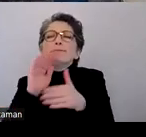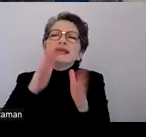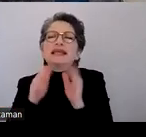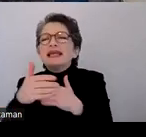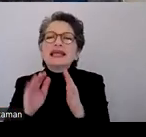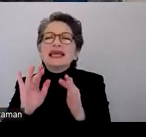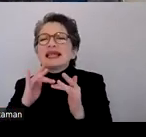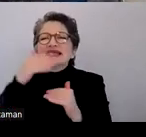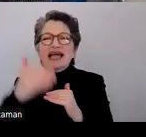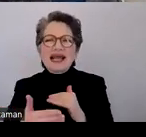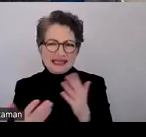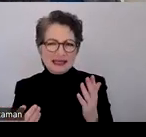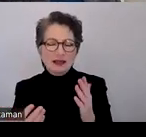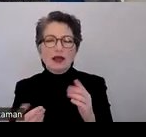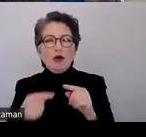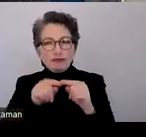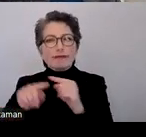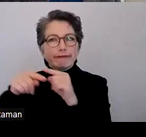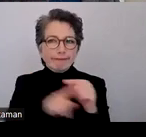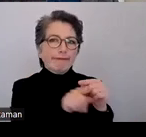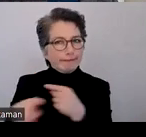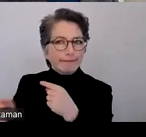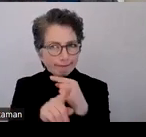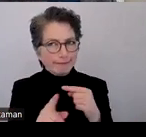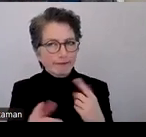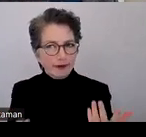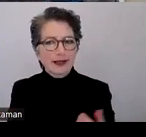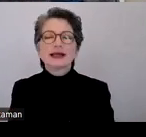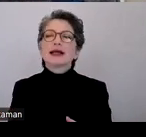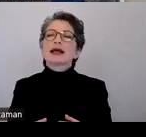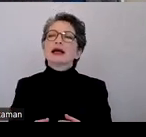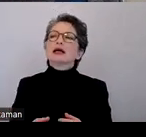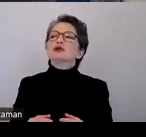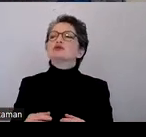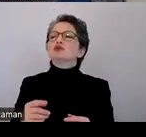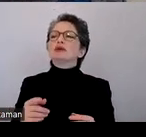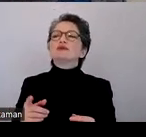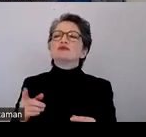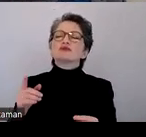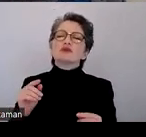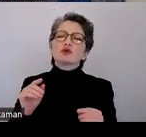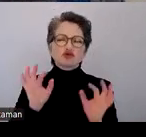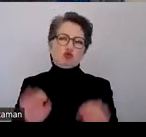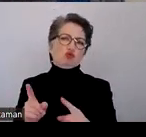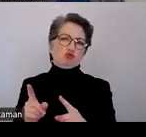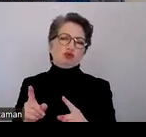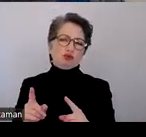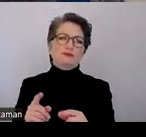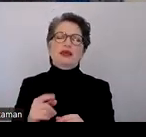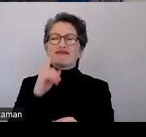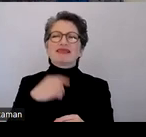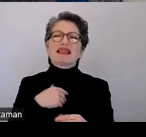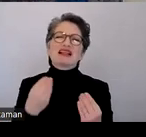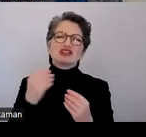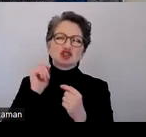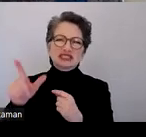Ich kann das immer ständig aktuell halten, also es passiert nicht das, dass ich irgendwas rausschicke per E-Mail und dann zwei Minuten später merke ich, oh,